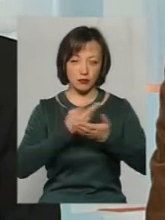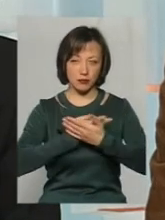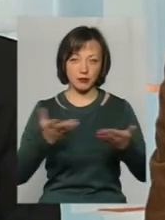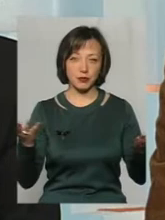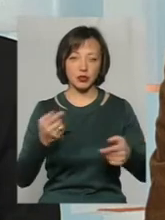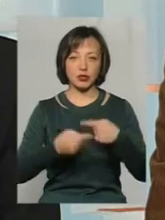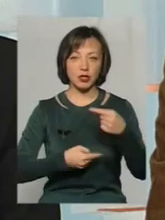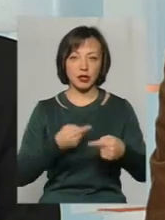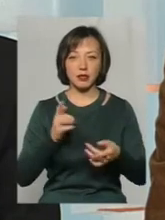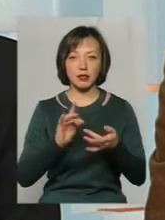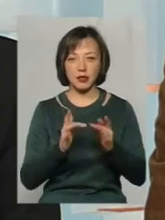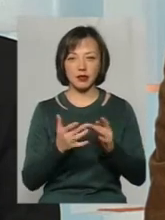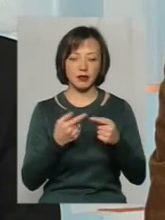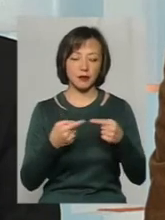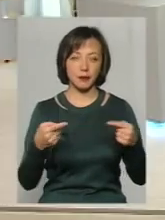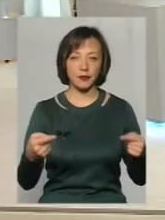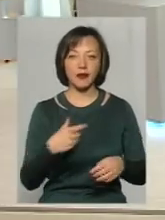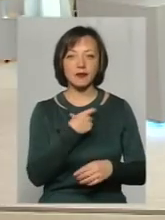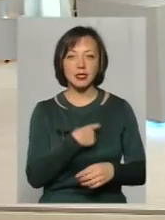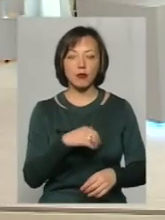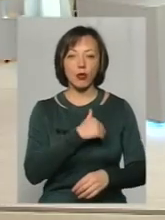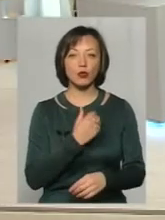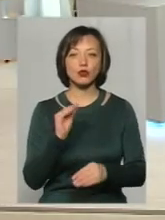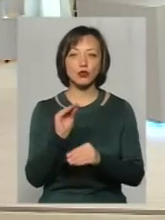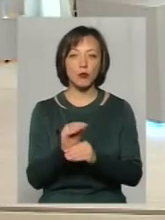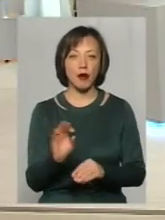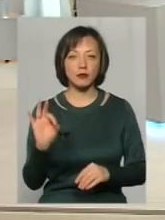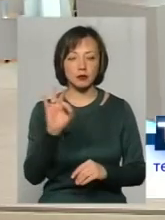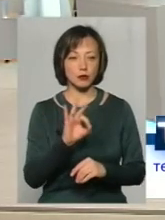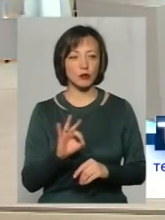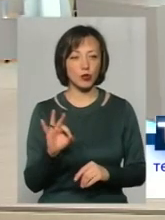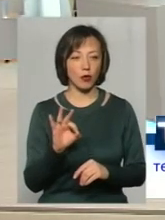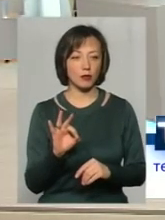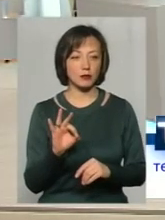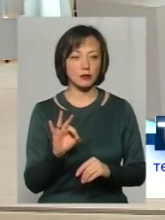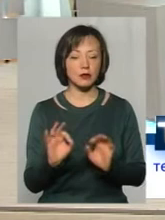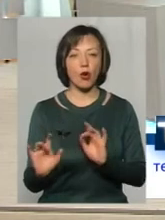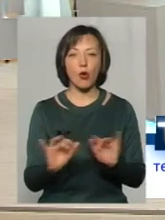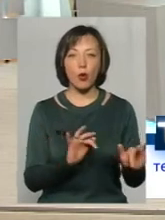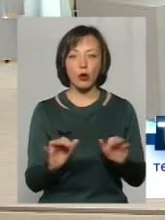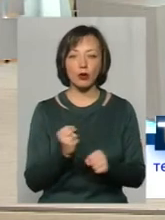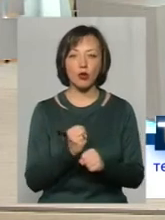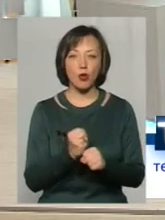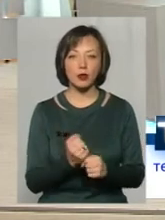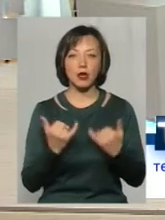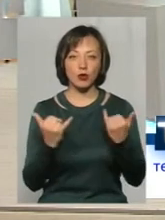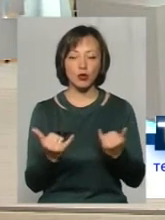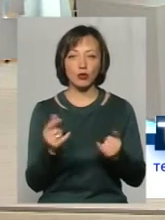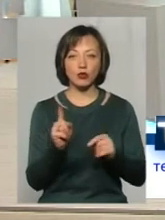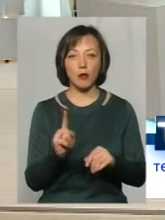через... Під себе хочу додати щодо кроків, які робляться для того, щоб